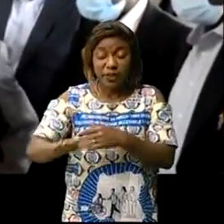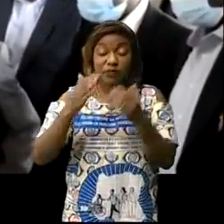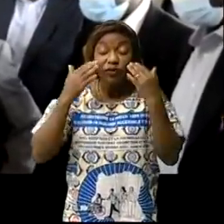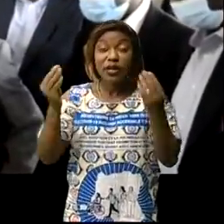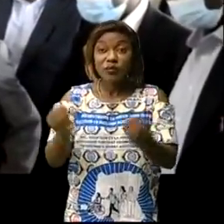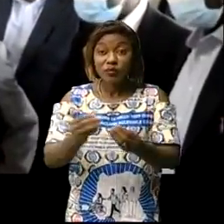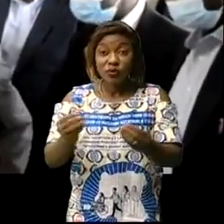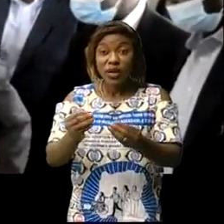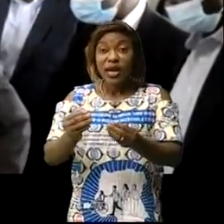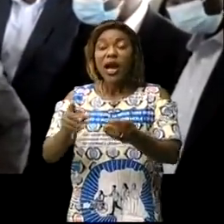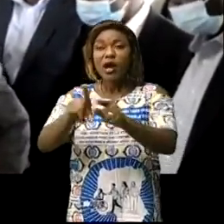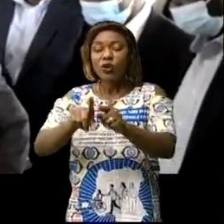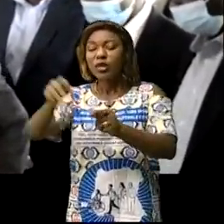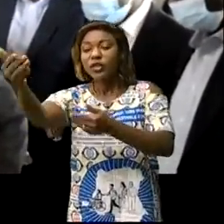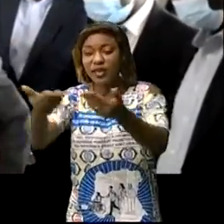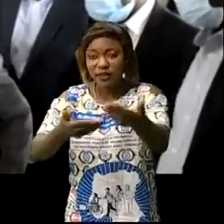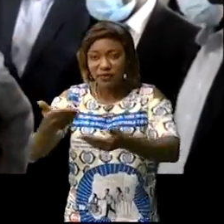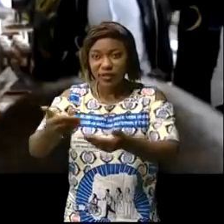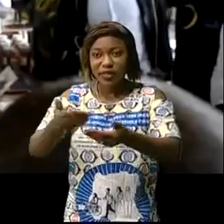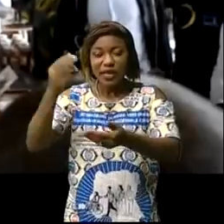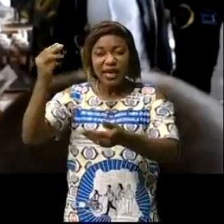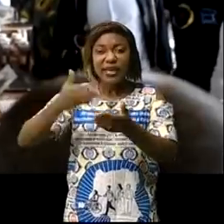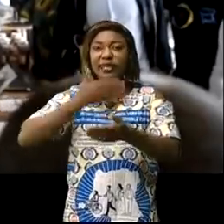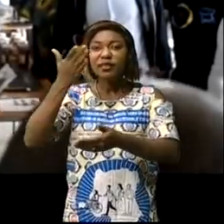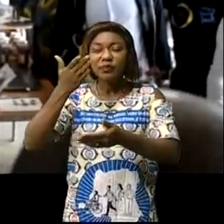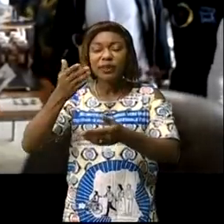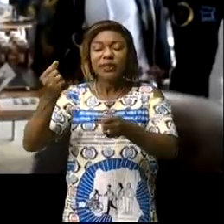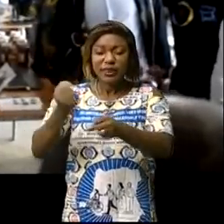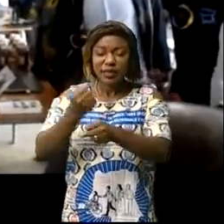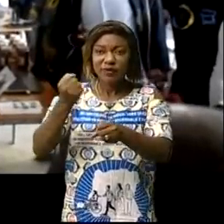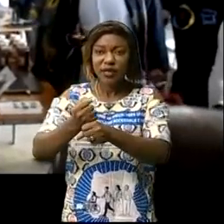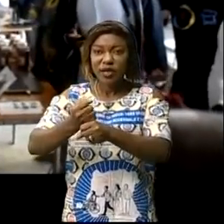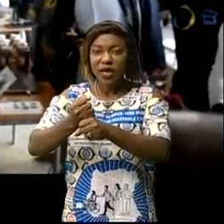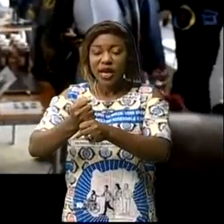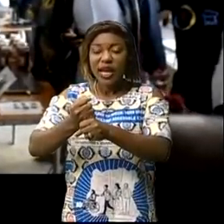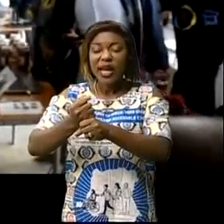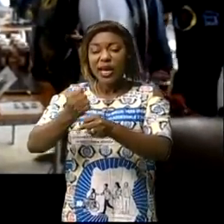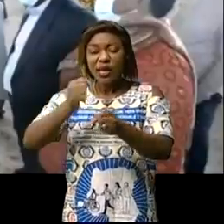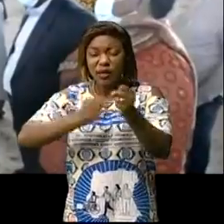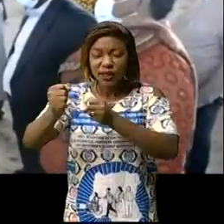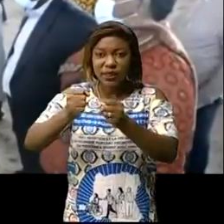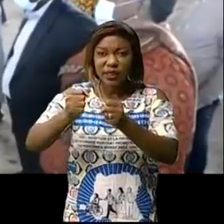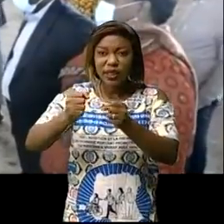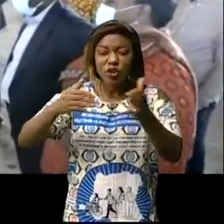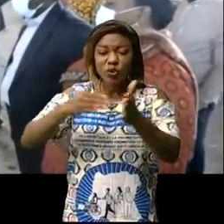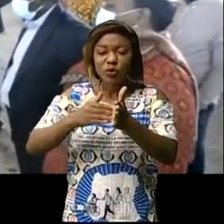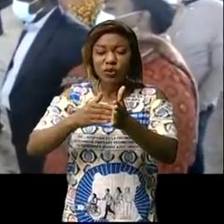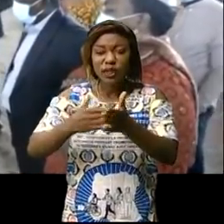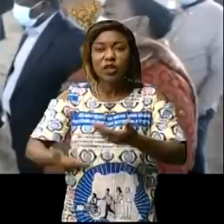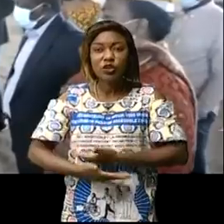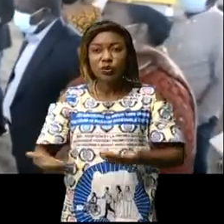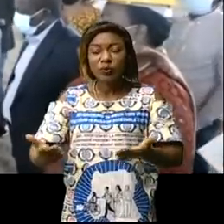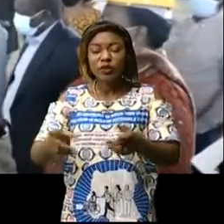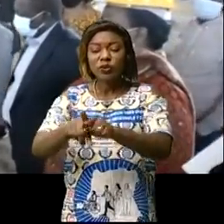optique qu'il les a invités à l'esprit entrepreneurial pour lutter contre le chômage et les antivaleurs qui gangrènent la